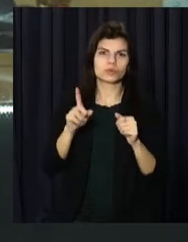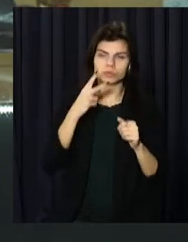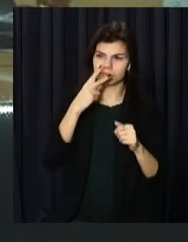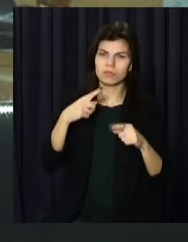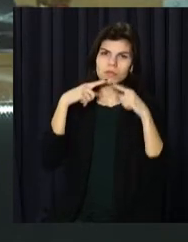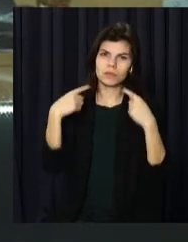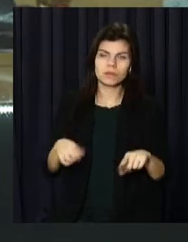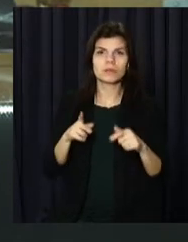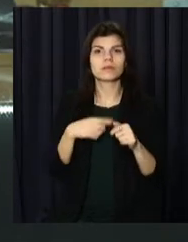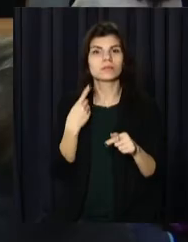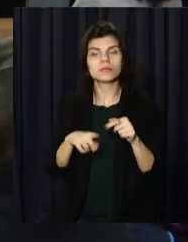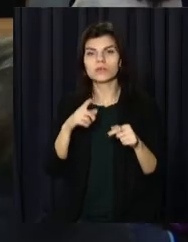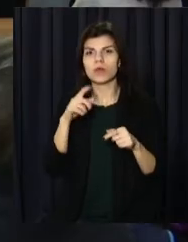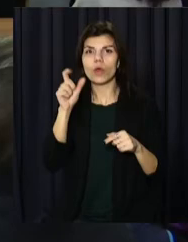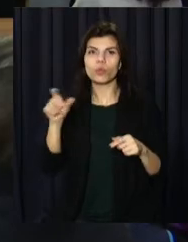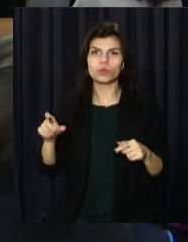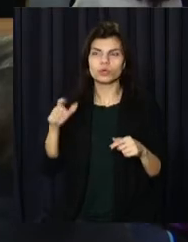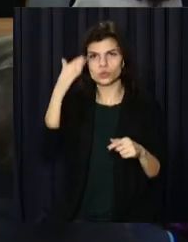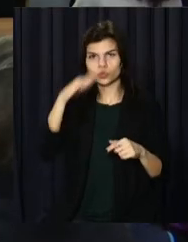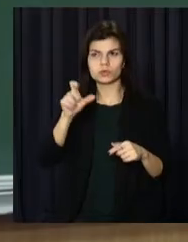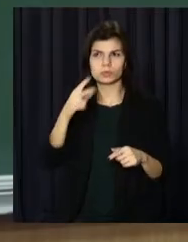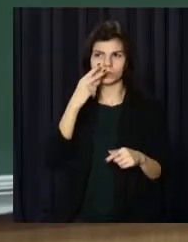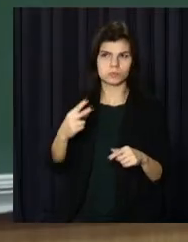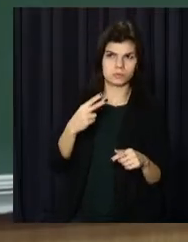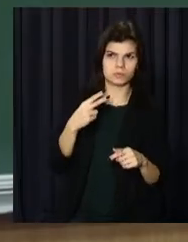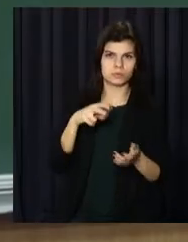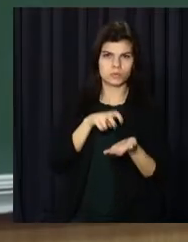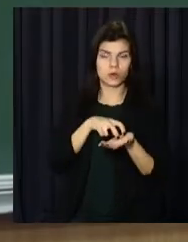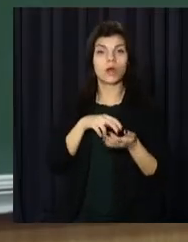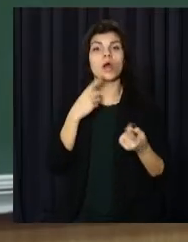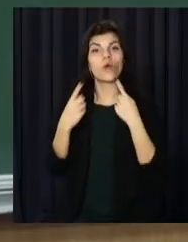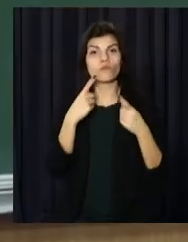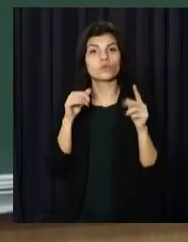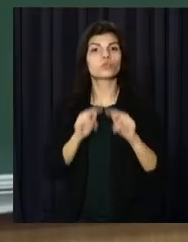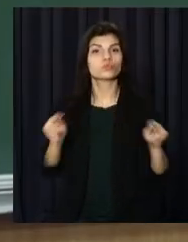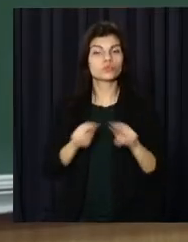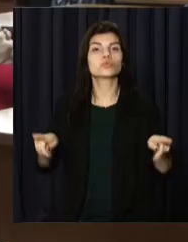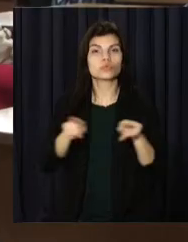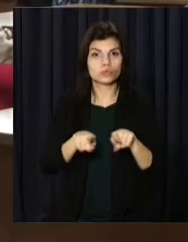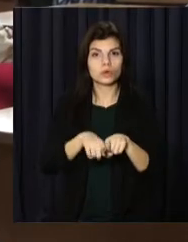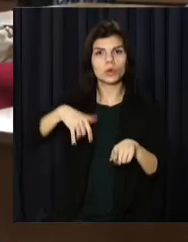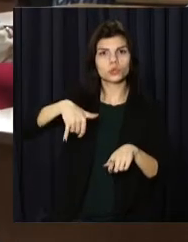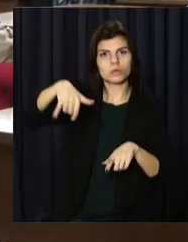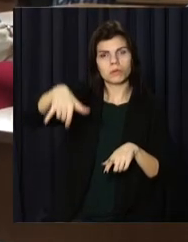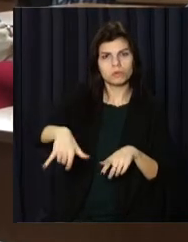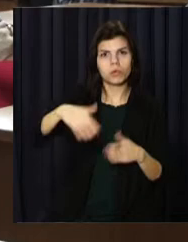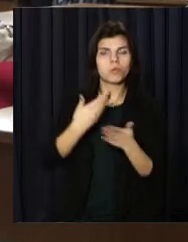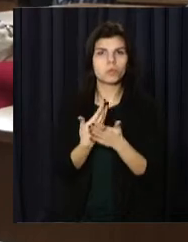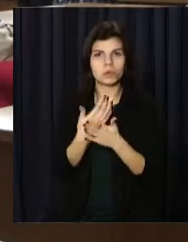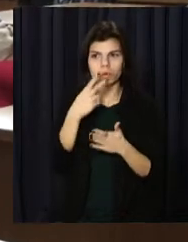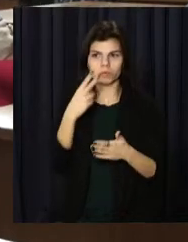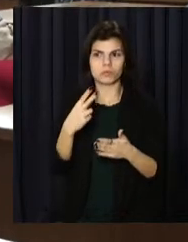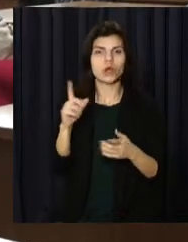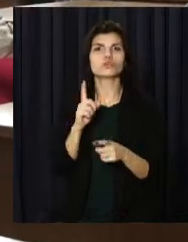чи підозрілі люди на вулицях. Говорили із педагогами про тривожну валізу та де в регіоні можна знайти пристанище у